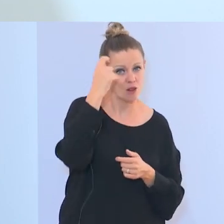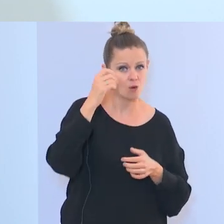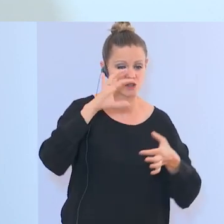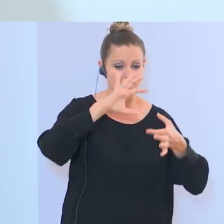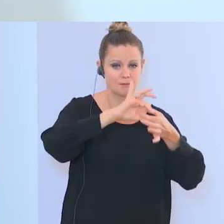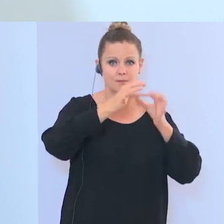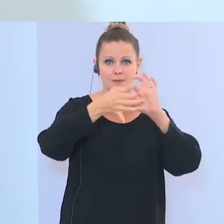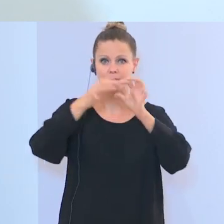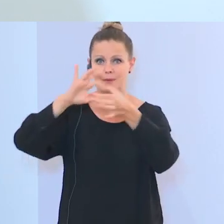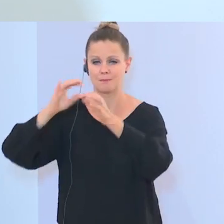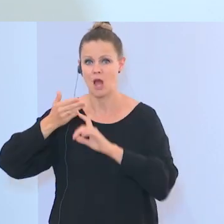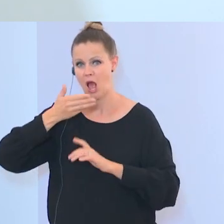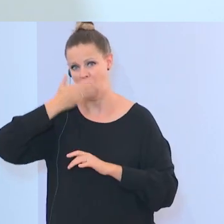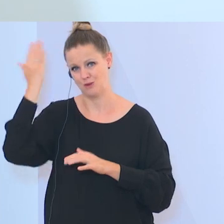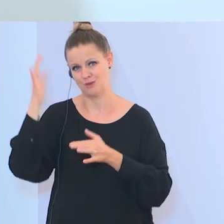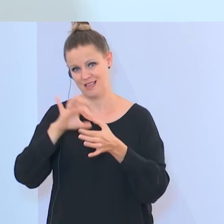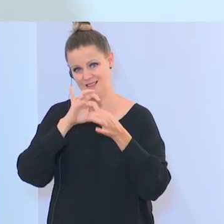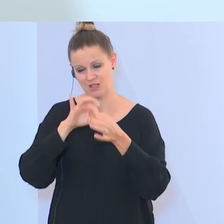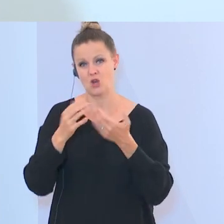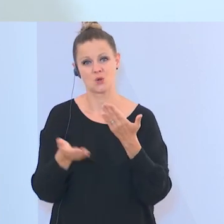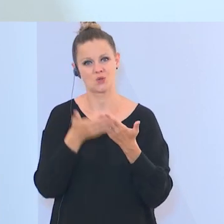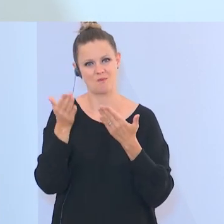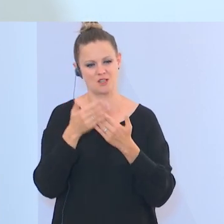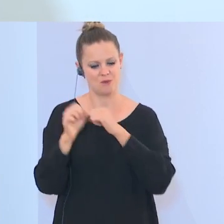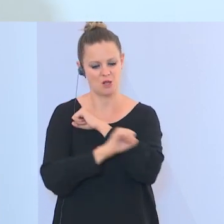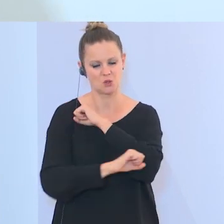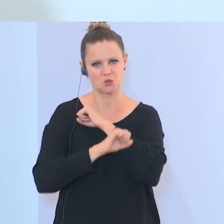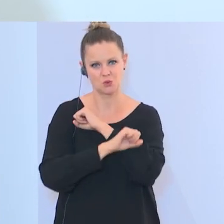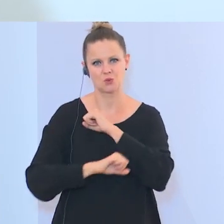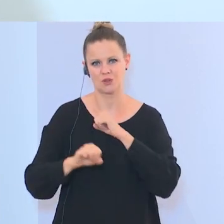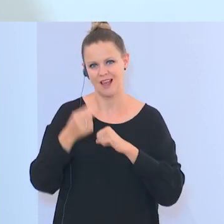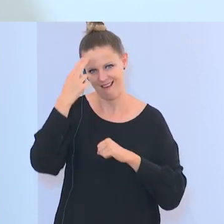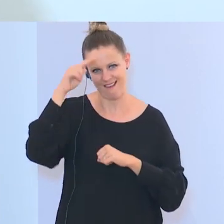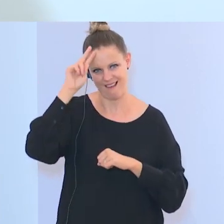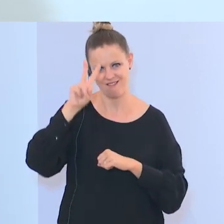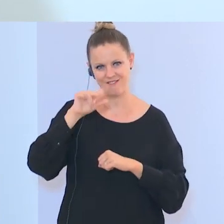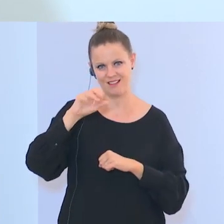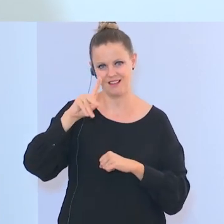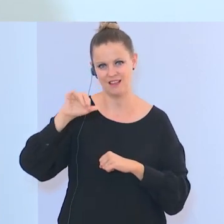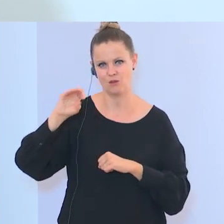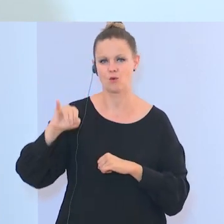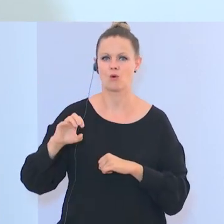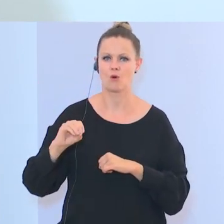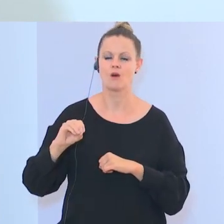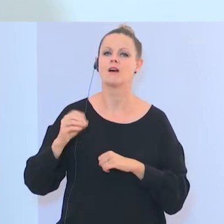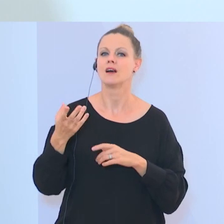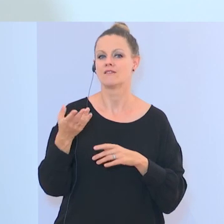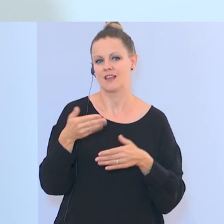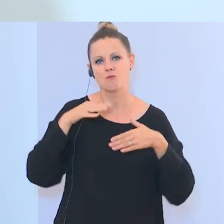aus dem Ausland. Ein Beispiel dafür wäre die Studie von Lorenzo Vidino eben zur Muslimbruderschaft in Österreich.